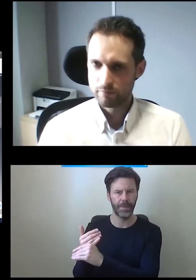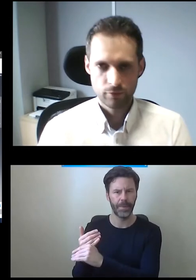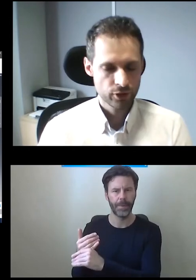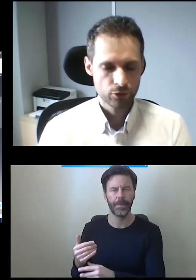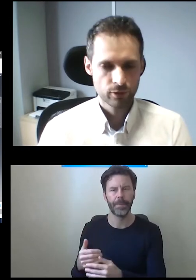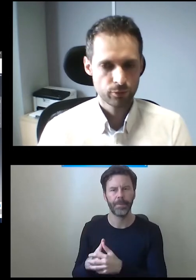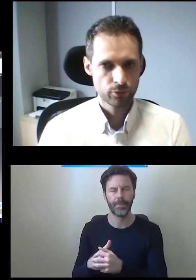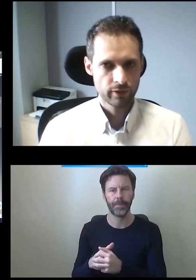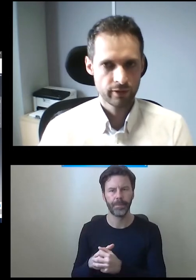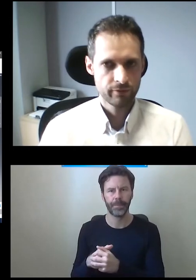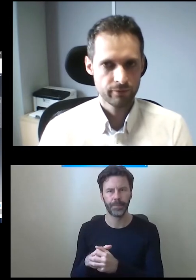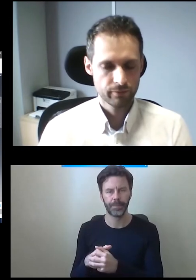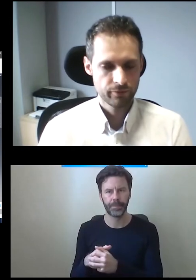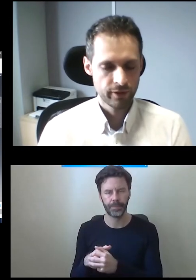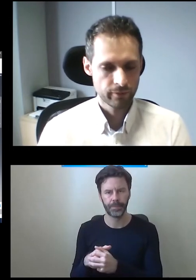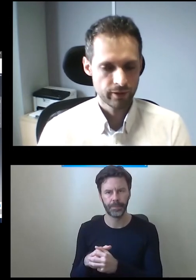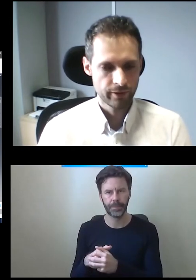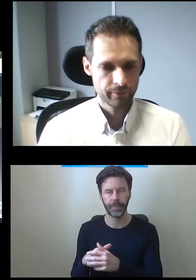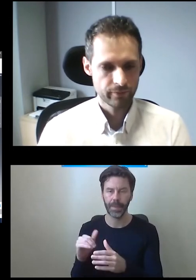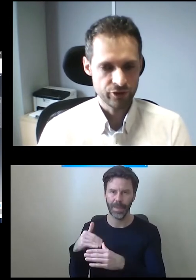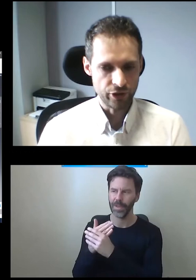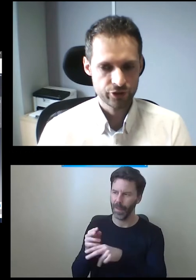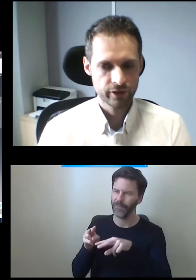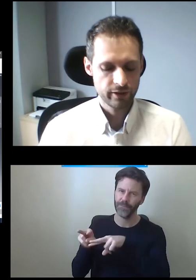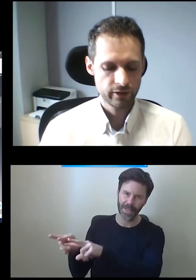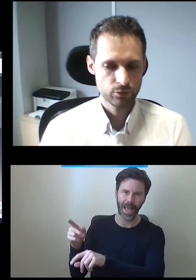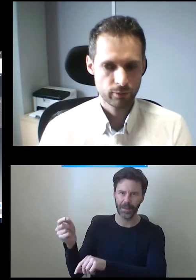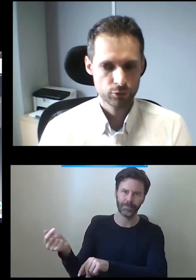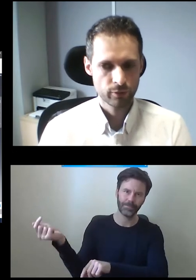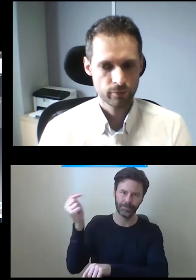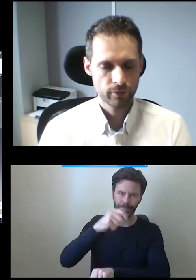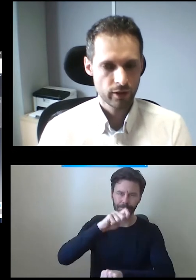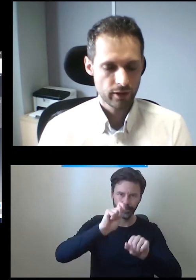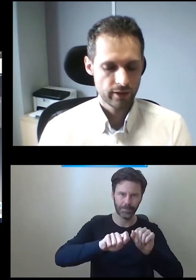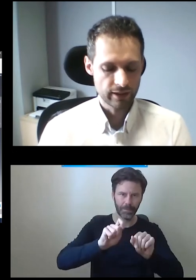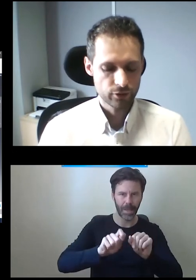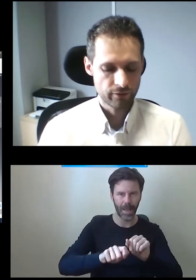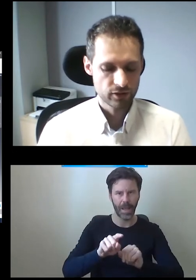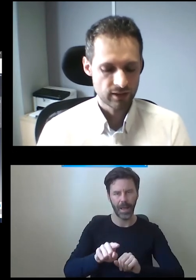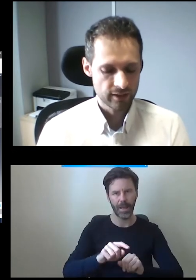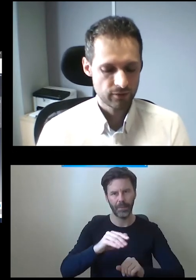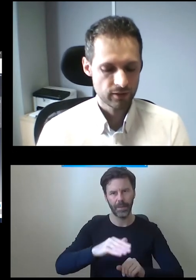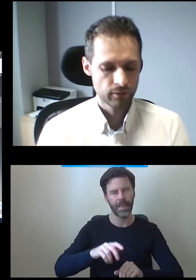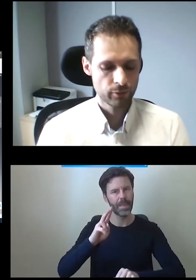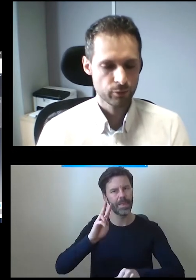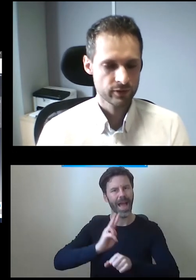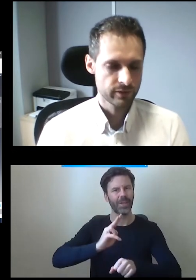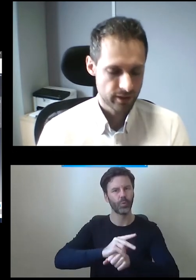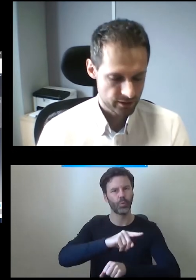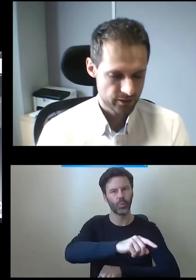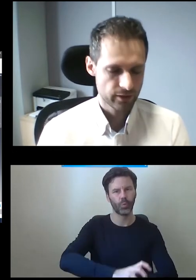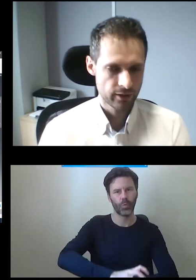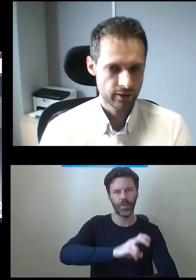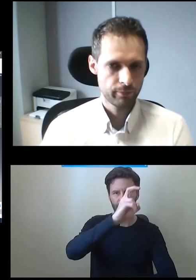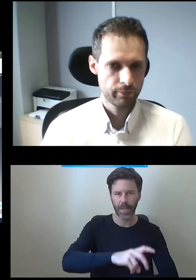podnośnikami różnego typu firm inżynieryjnych, które po prostu będą nadzorować instalacje windy. My przeprowadzamy